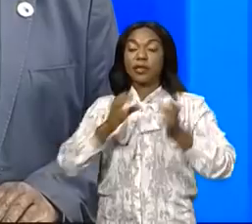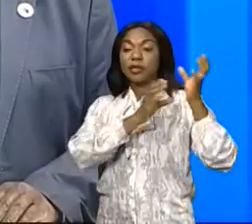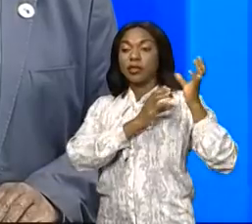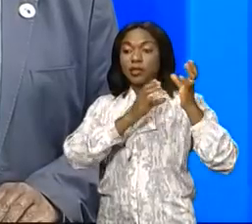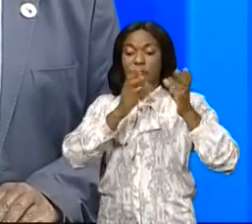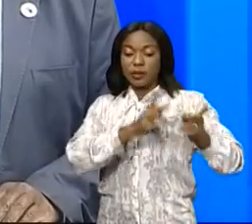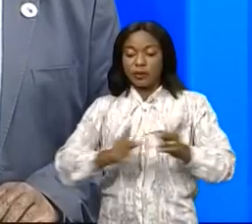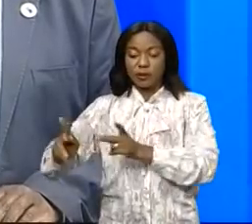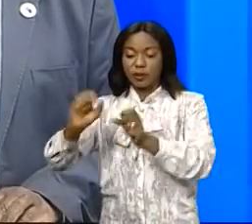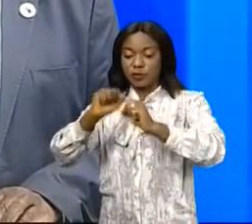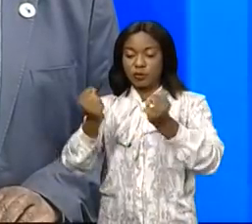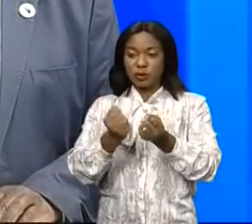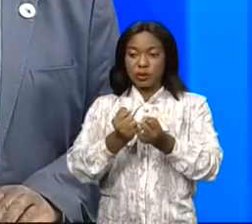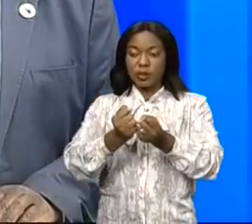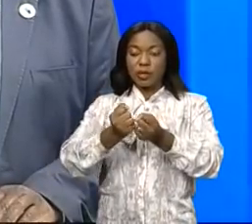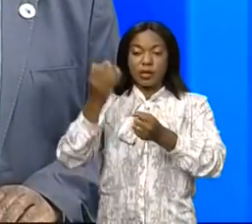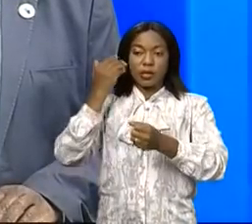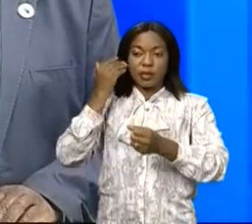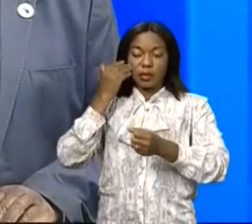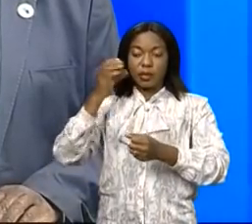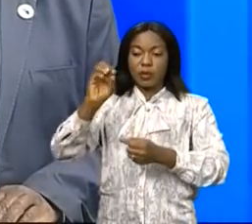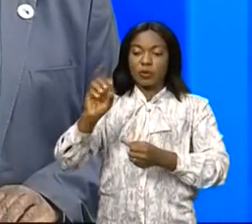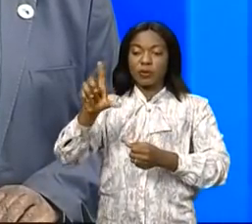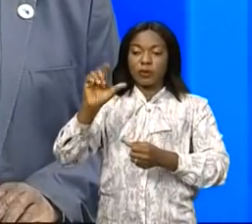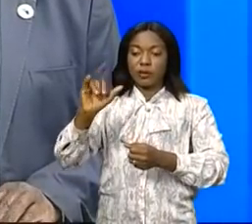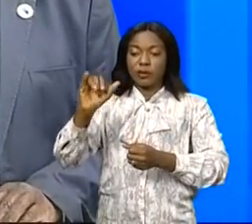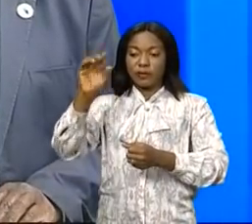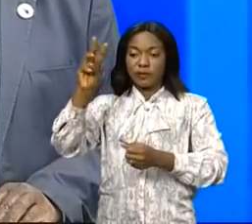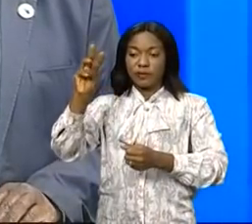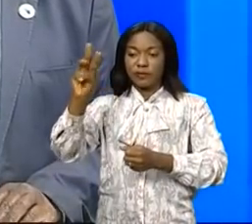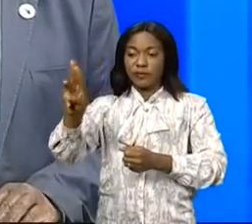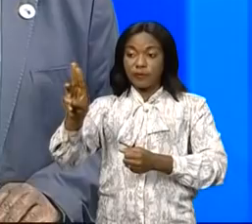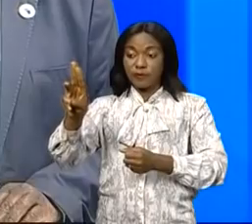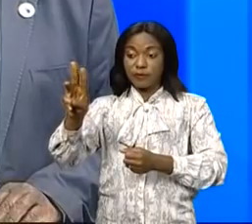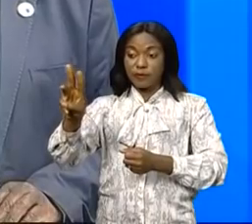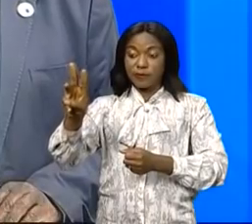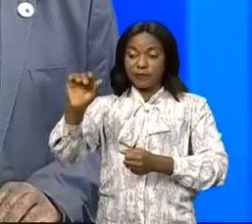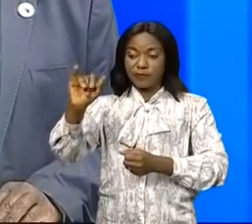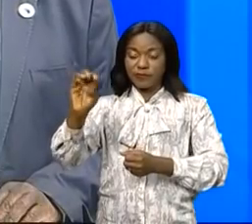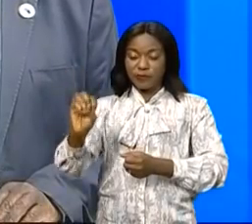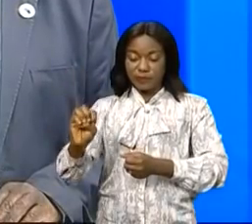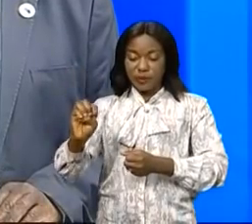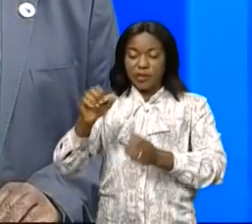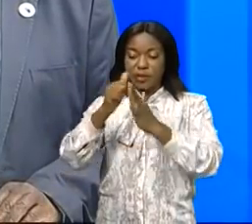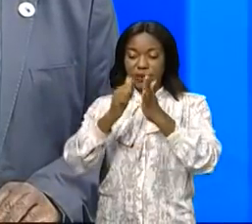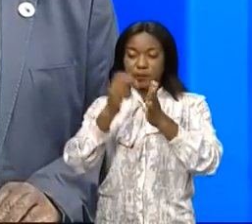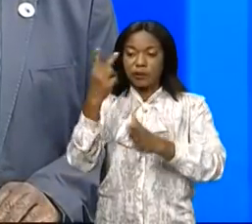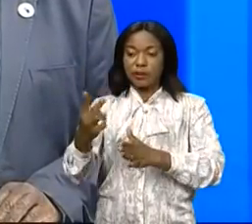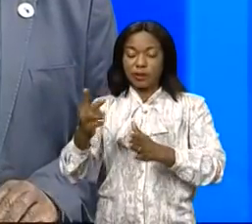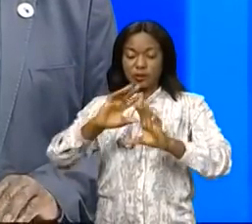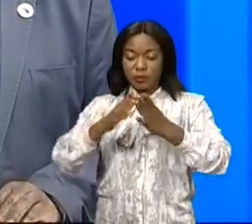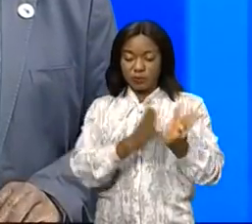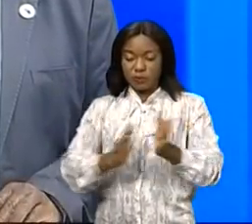progrès social, M. Olivier Mondongué-Bogadot. Article 2. Sont abrogés toutes les